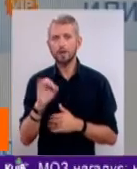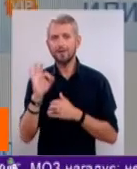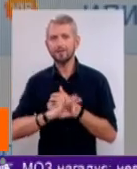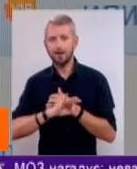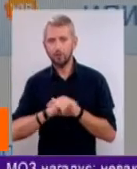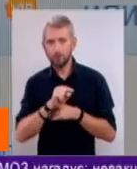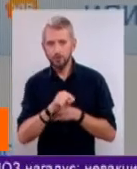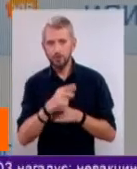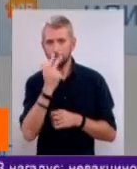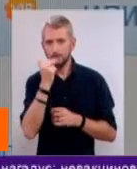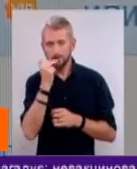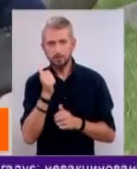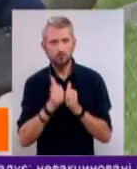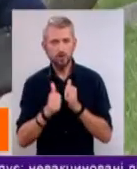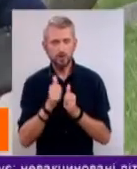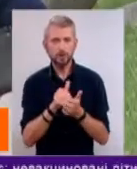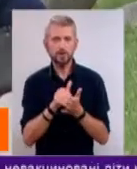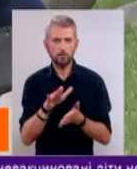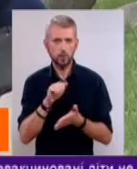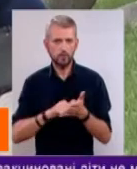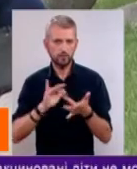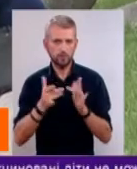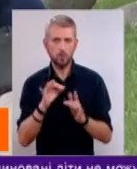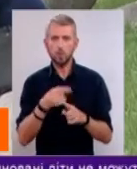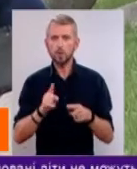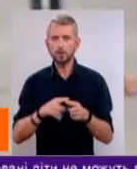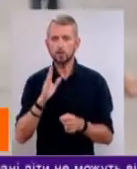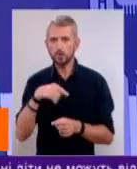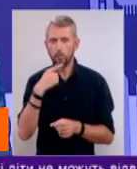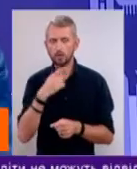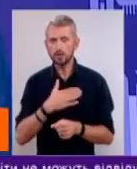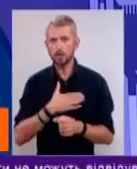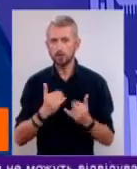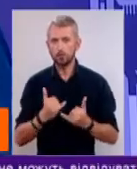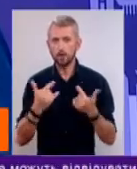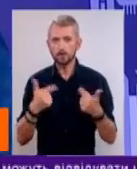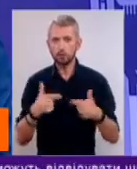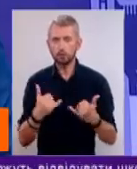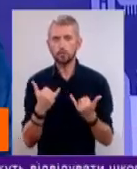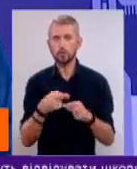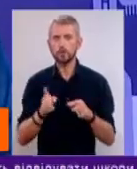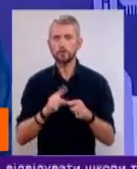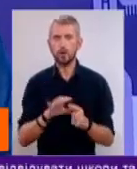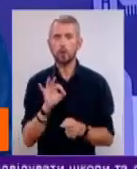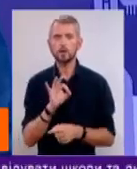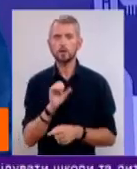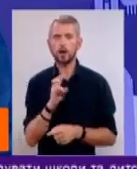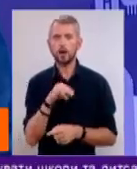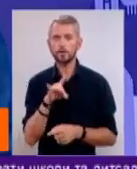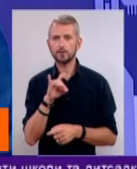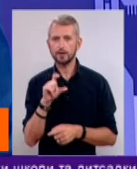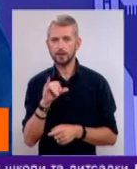підлітки дедалі частіше відмовляються від соцмереж? Про це не тільки будемо говорити з нашими поважними гостями, сьогодні у нас у студії Олена